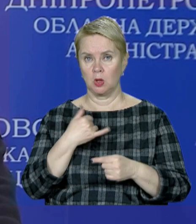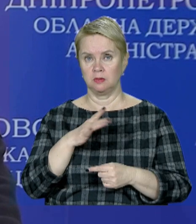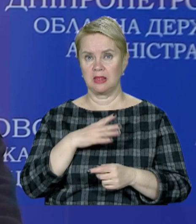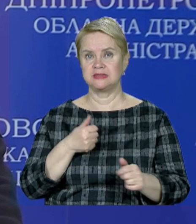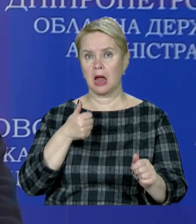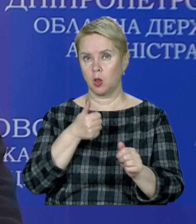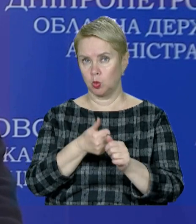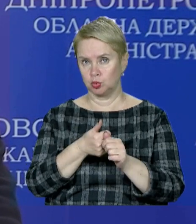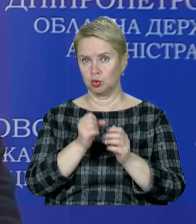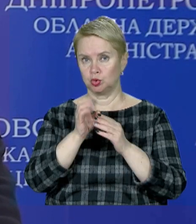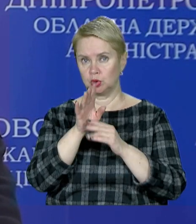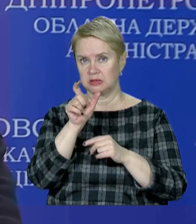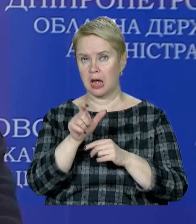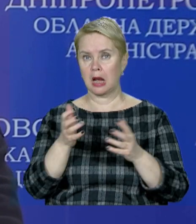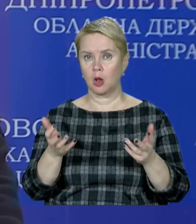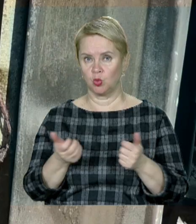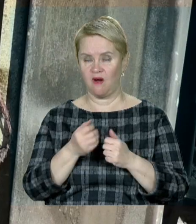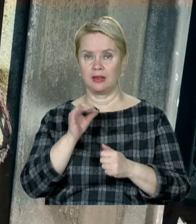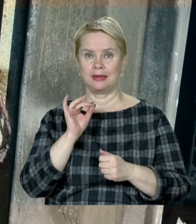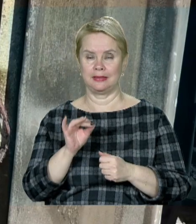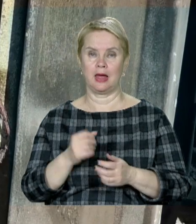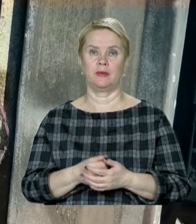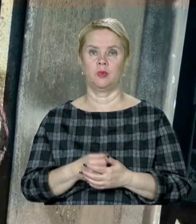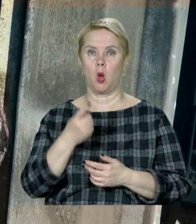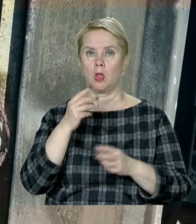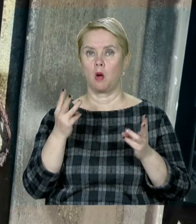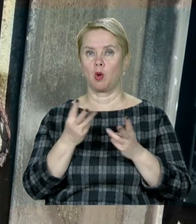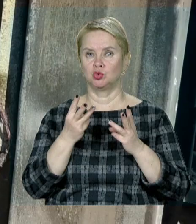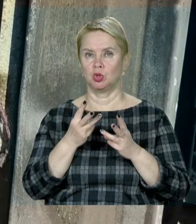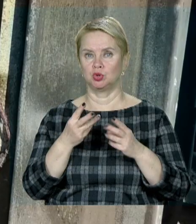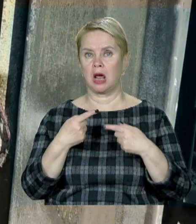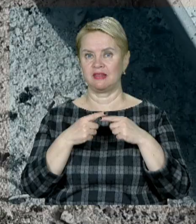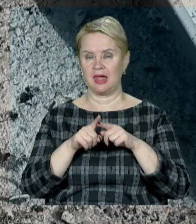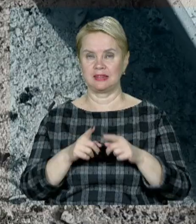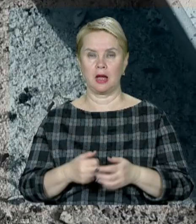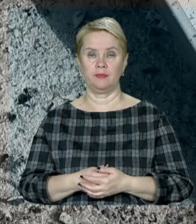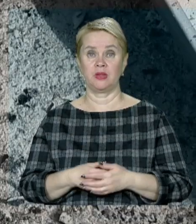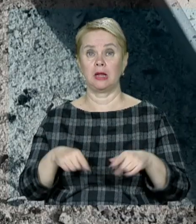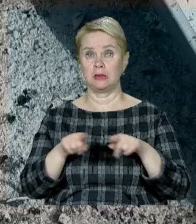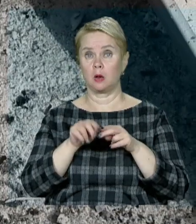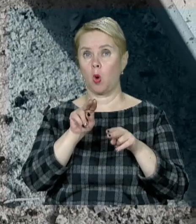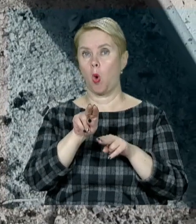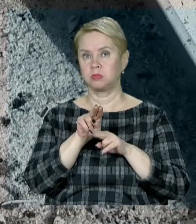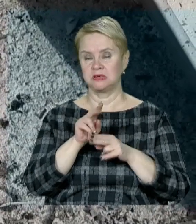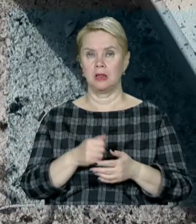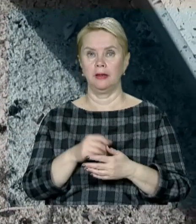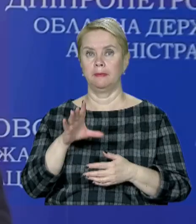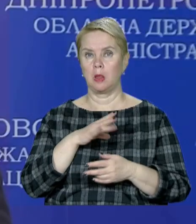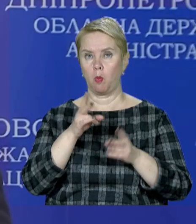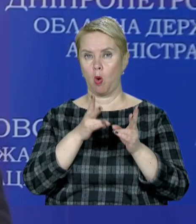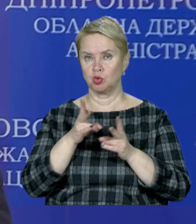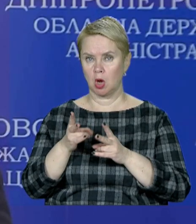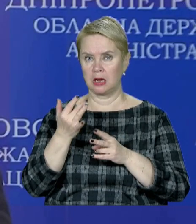було залучено 14 рятувальників та одна пожежна рятувальна техніка. Також обстрілами були